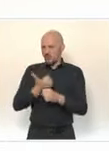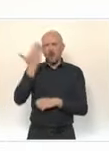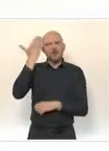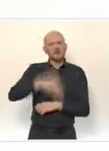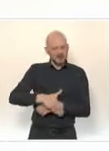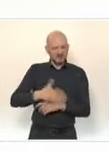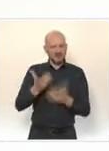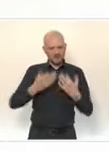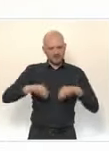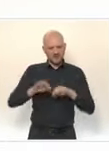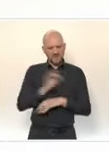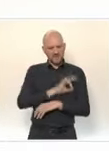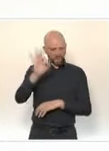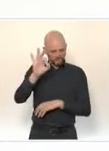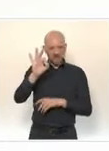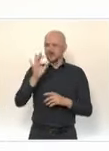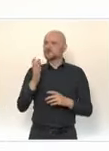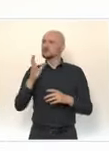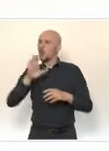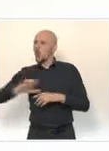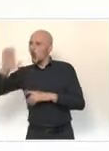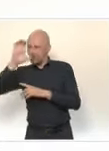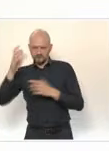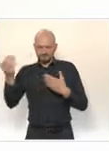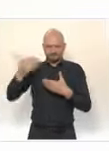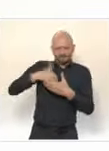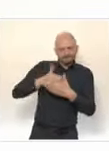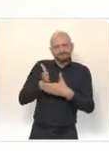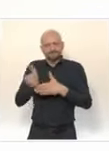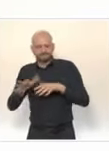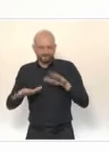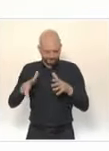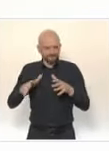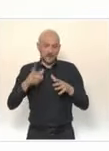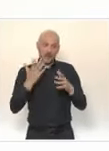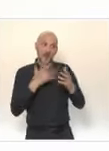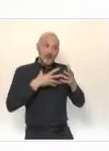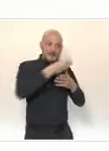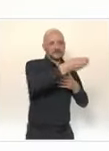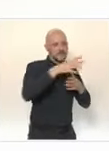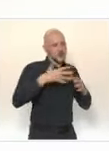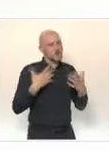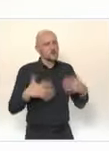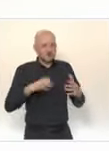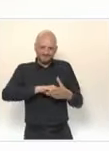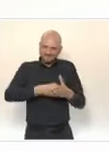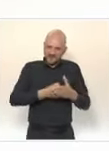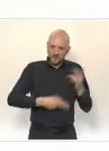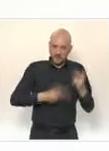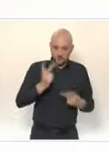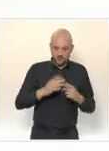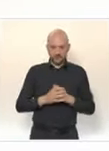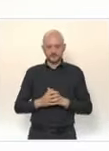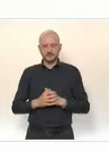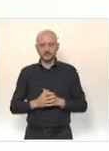extérieur à l'espace européen, que dans des conditions très strictes, seules peuvent venir les ressortissants français et européens, les